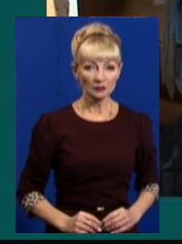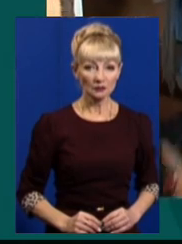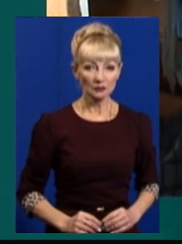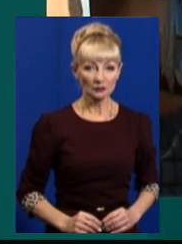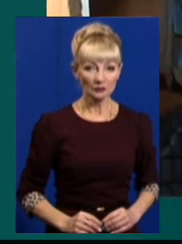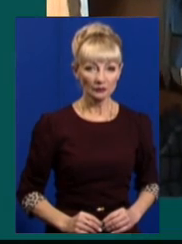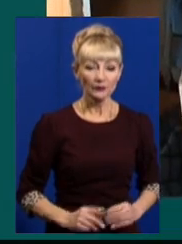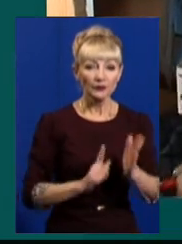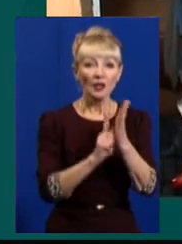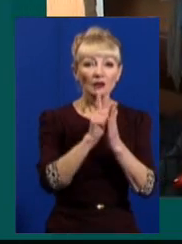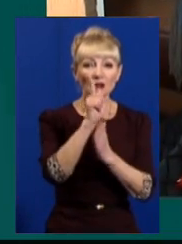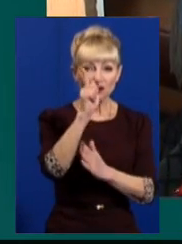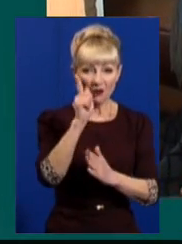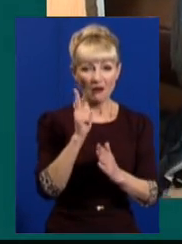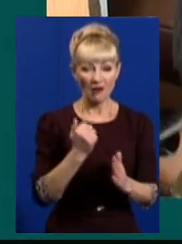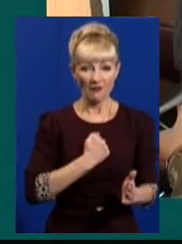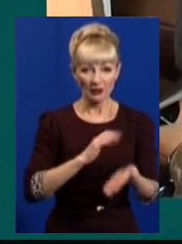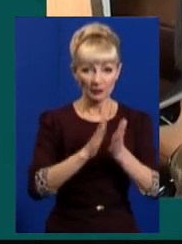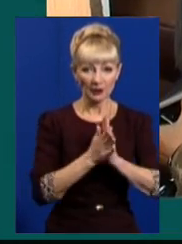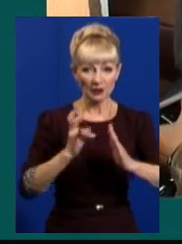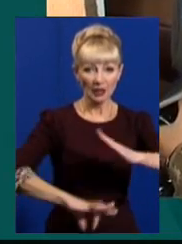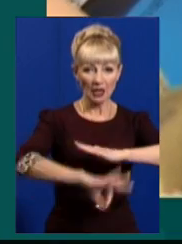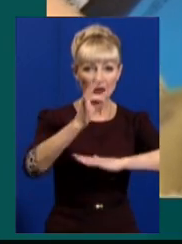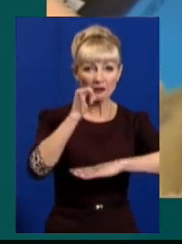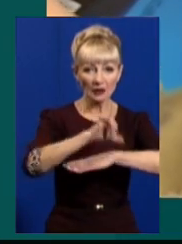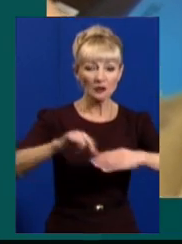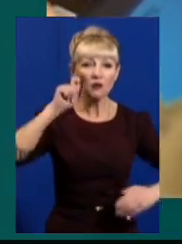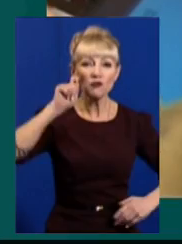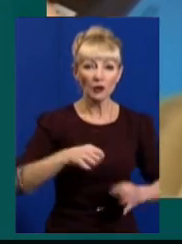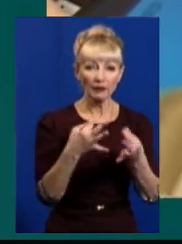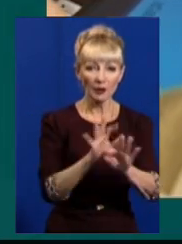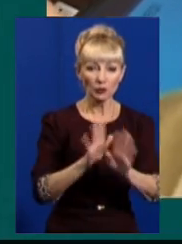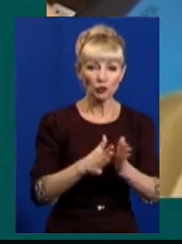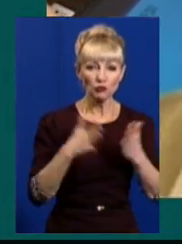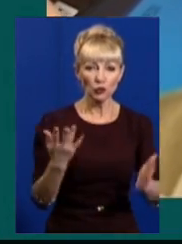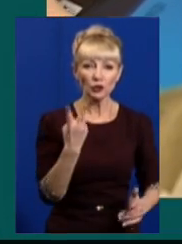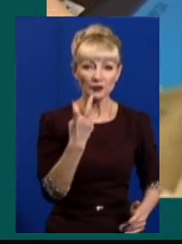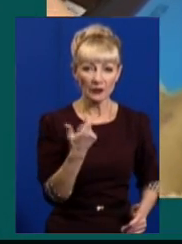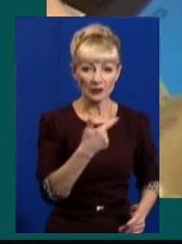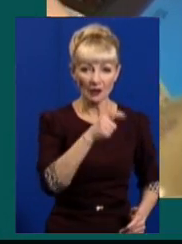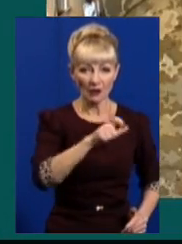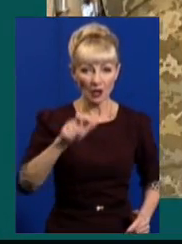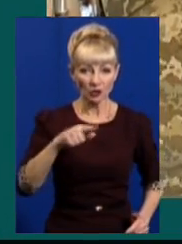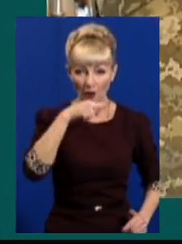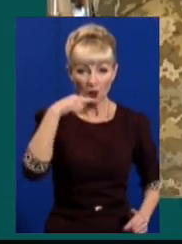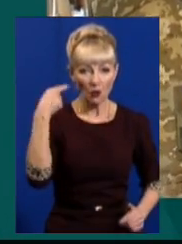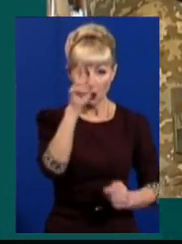Від початку введення воєнного стану на східному кордоні до України не пропустили більше як 200 громадян Росії.